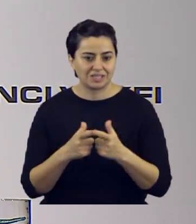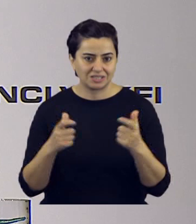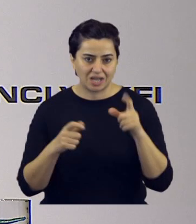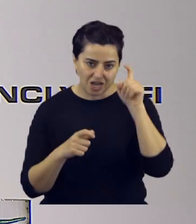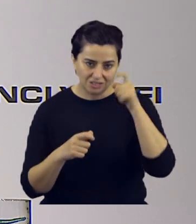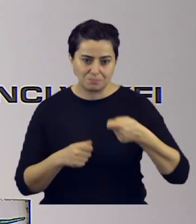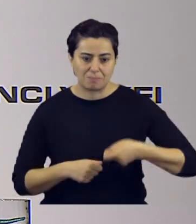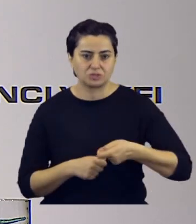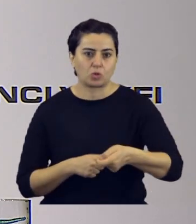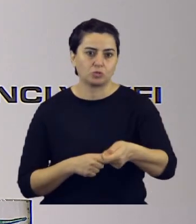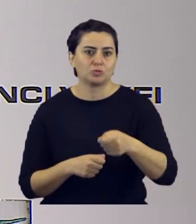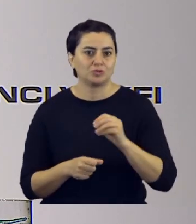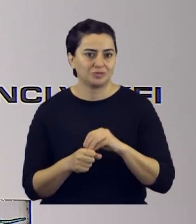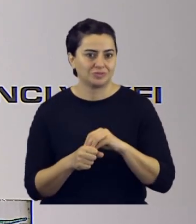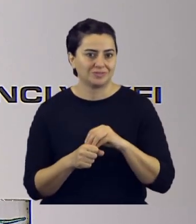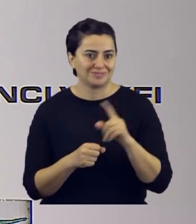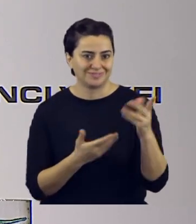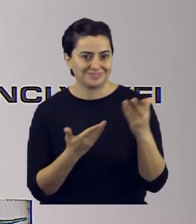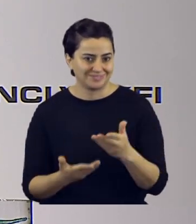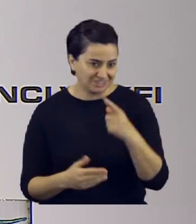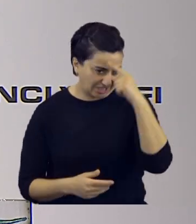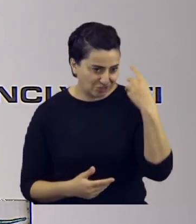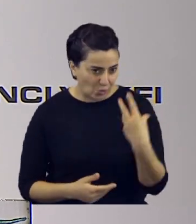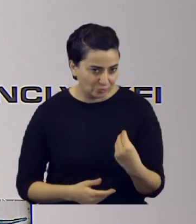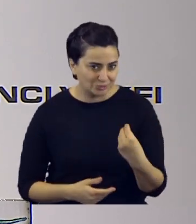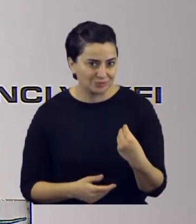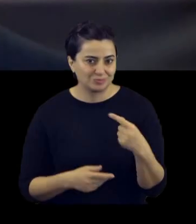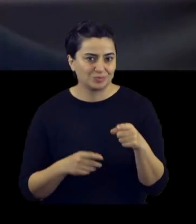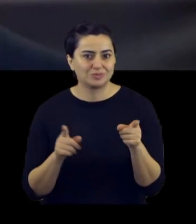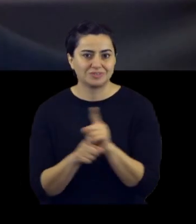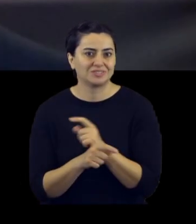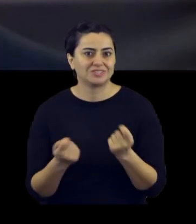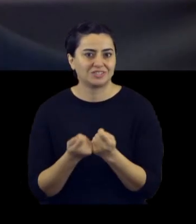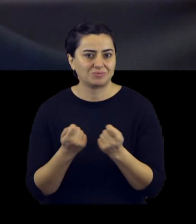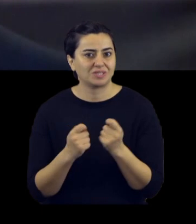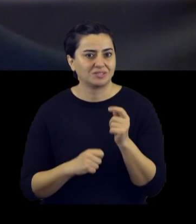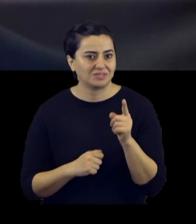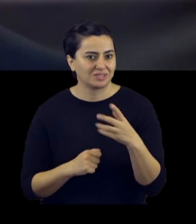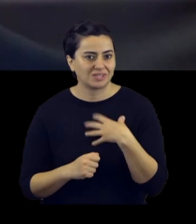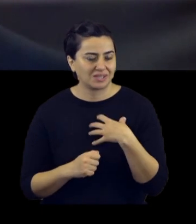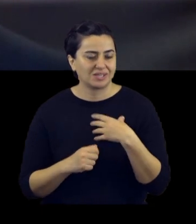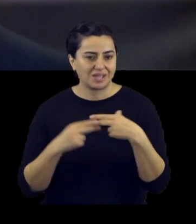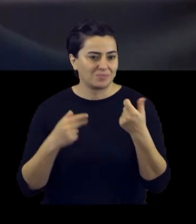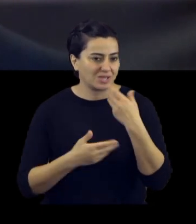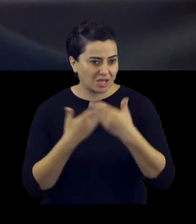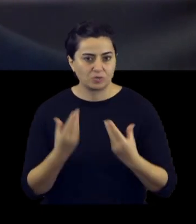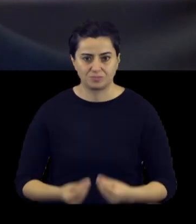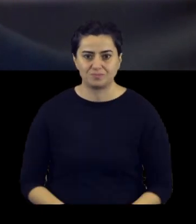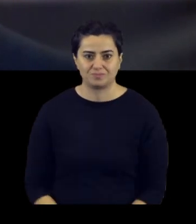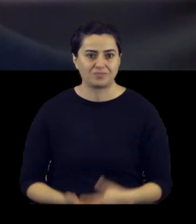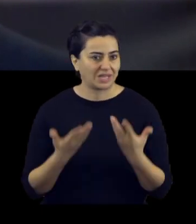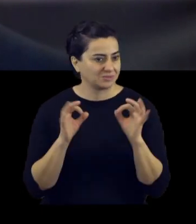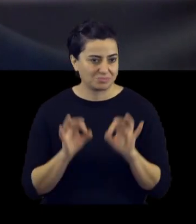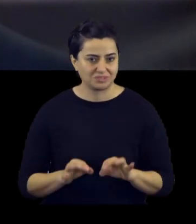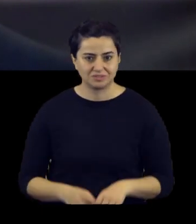geliştirdiğin akıllı bastonla seni burada ağırlama imkanı bulmuştuk. Bütün bu çalışmalar çerçevesinde kendi hikayeni biraz anlatır